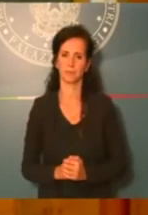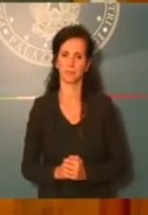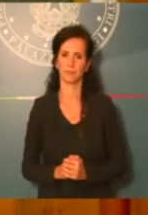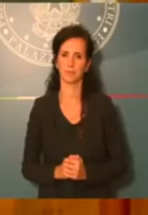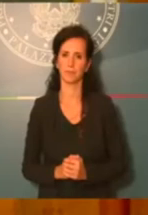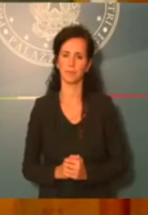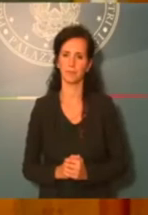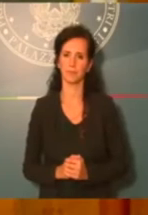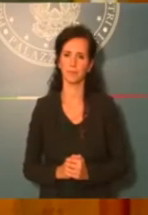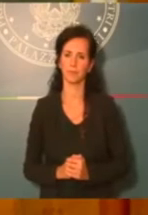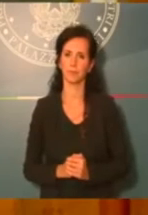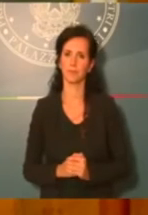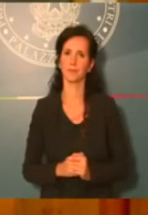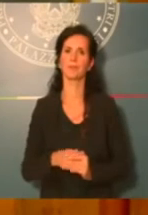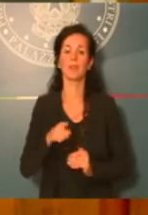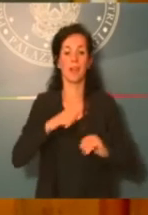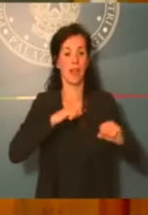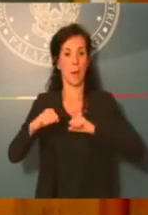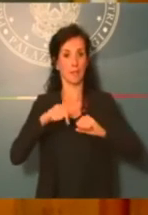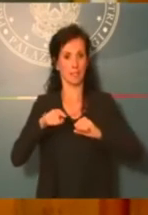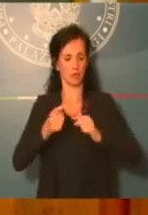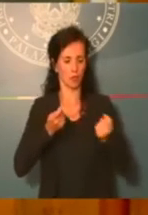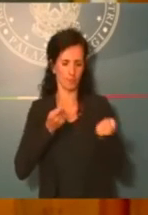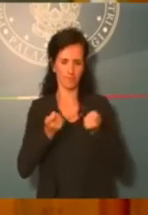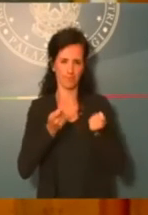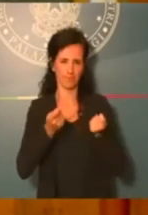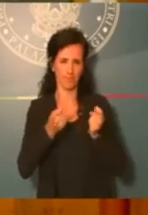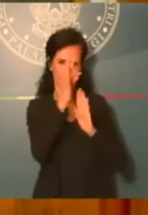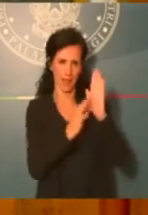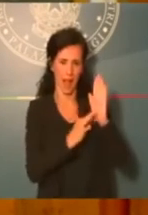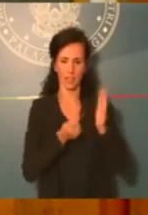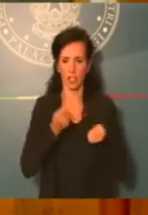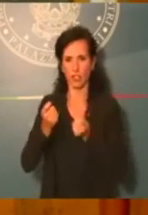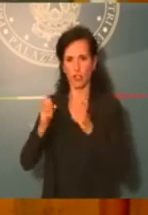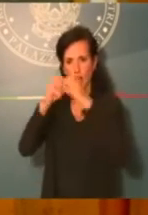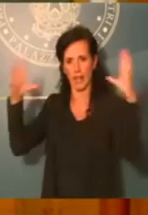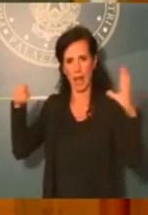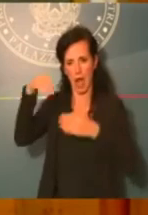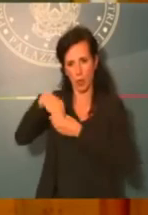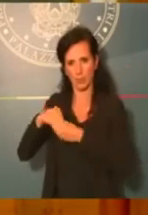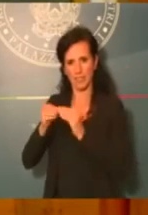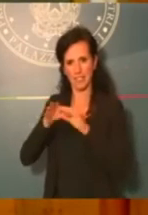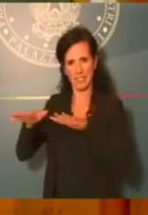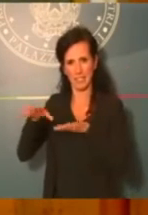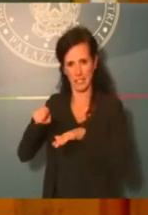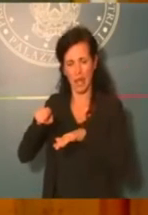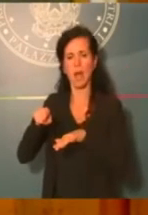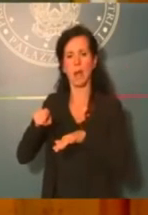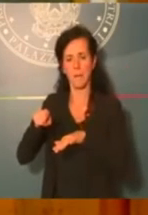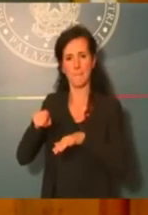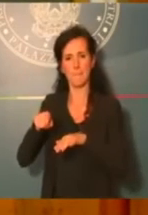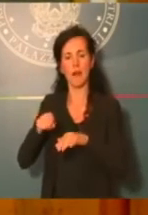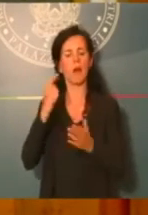gestendo i dati e gestendo il cloud, riuscirà a ottenere una cosa molto importante che è abbassare i